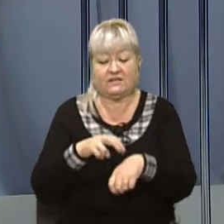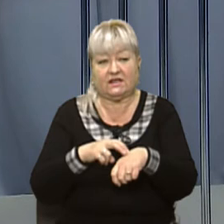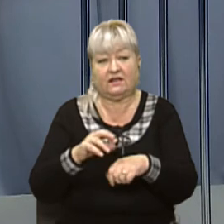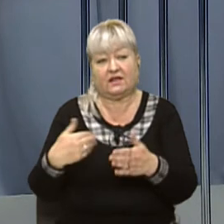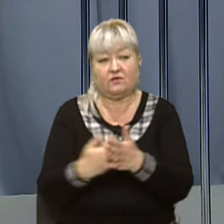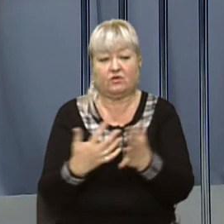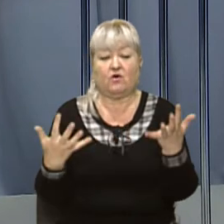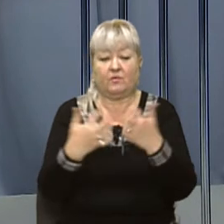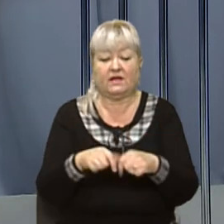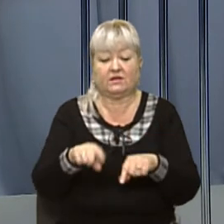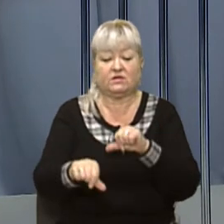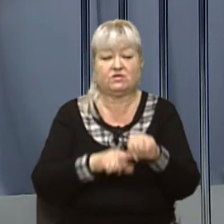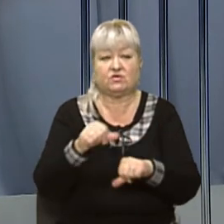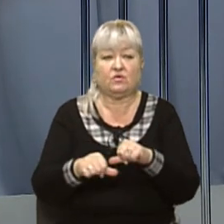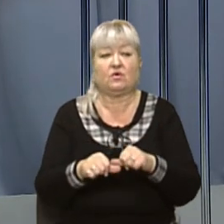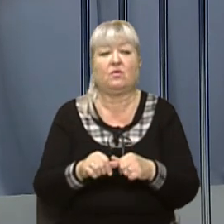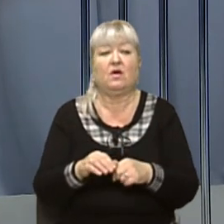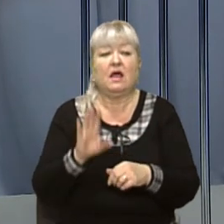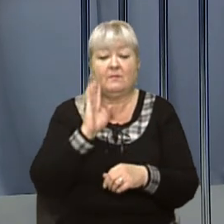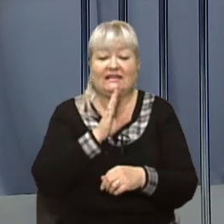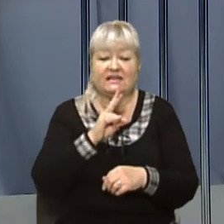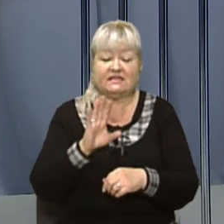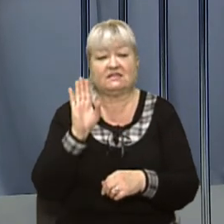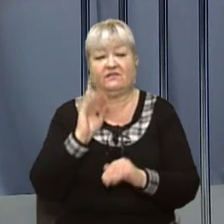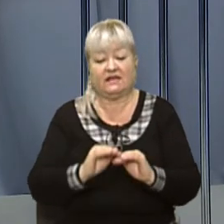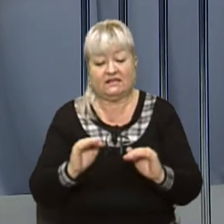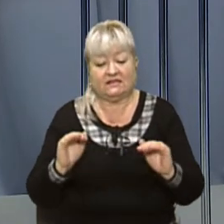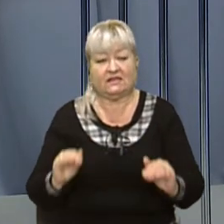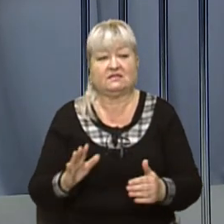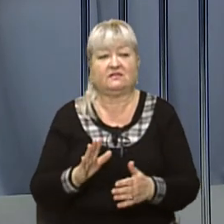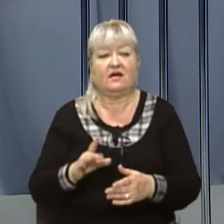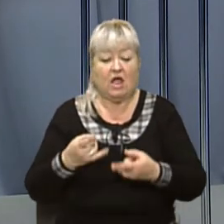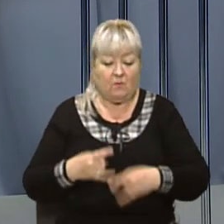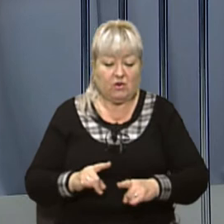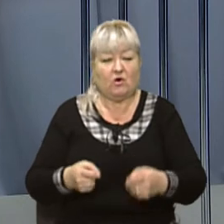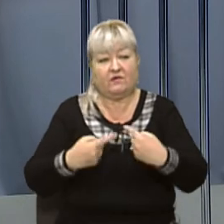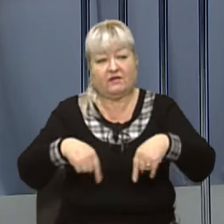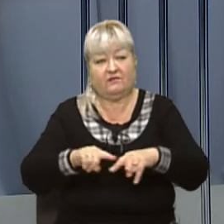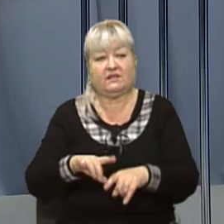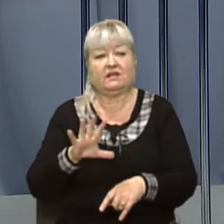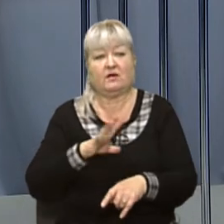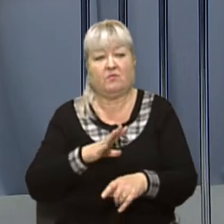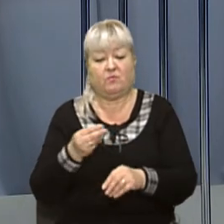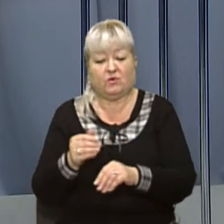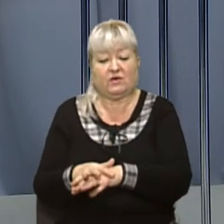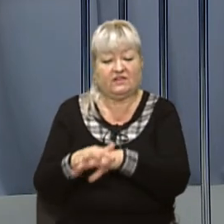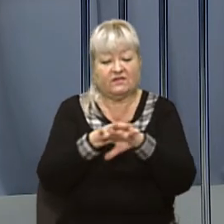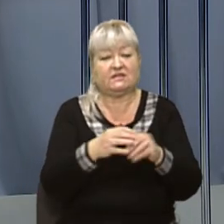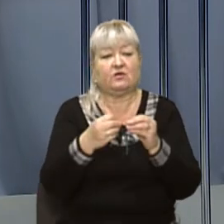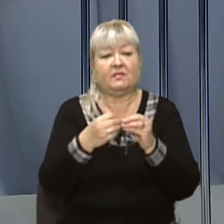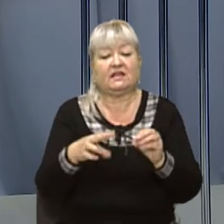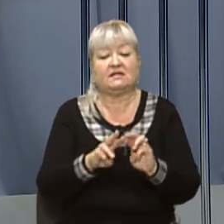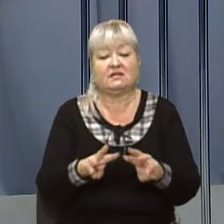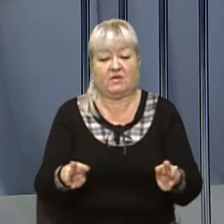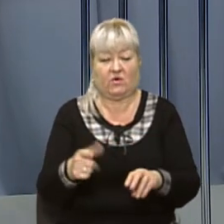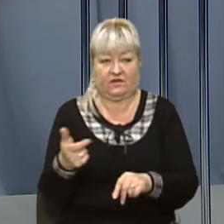Солом у цьому році на охорону материнства і дитинства, а це для міських дитячих лікарень і пологових відділень, було інвестовано близько 15 мільйонів